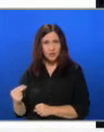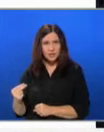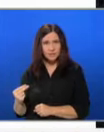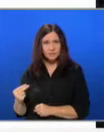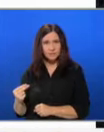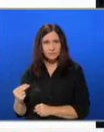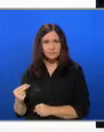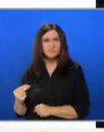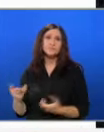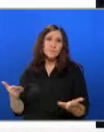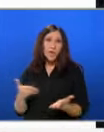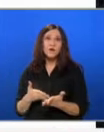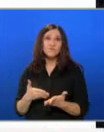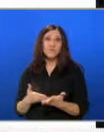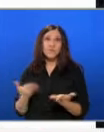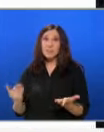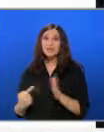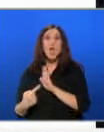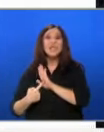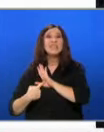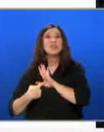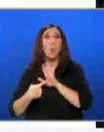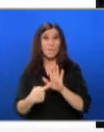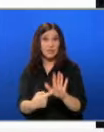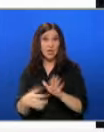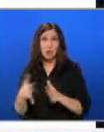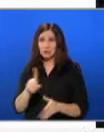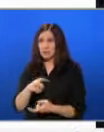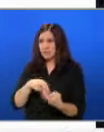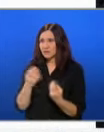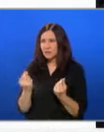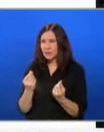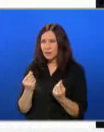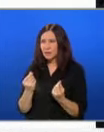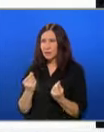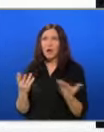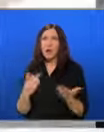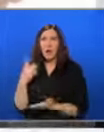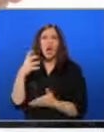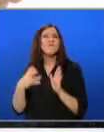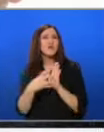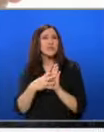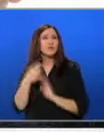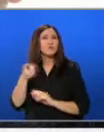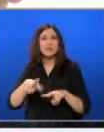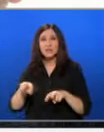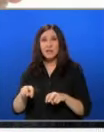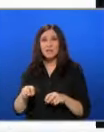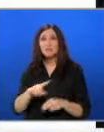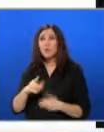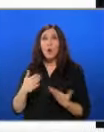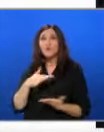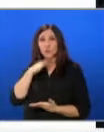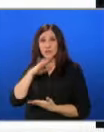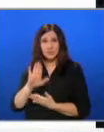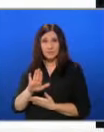макар тя да е изоблечена, хората да си търсят парите. Какъв знак е това за разследващите? До какво достигнахте